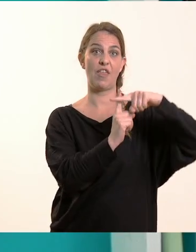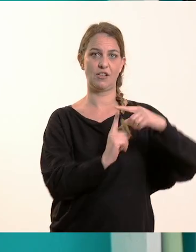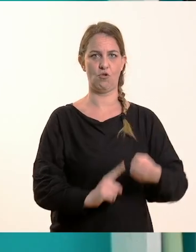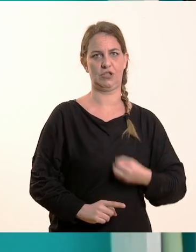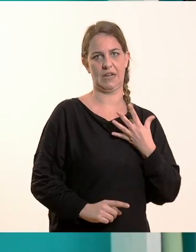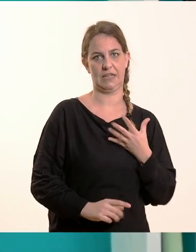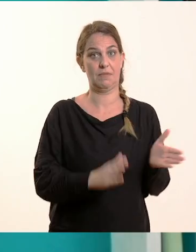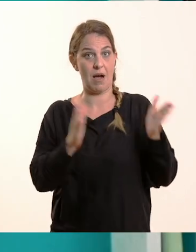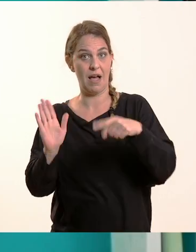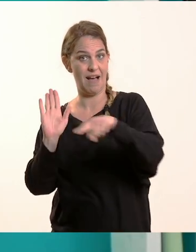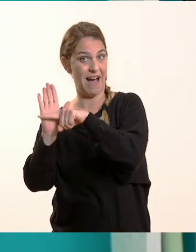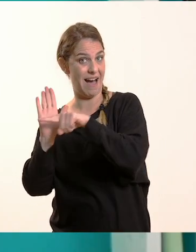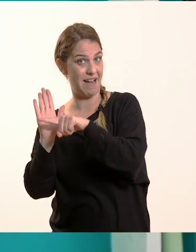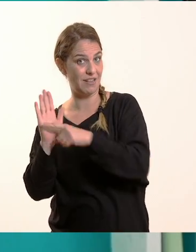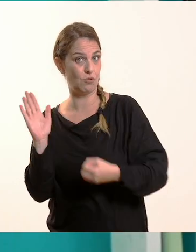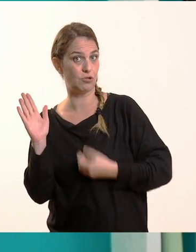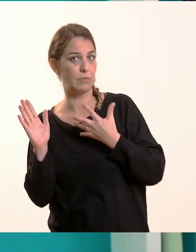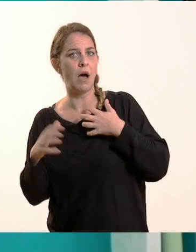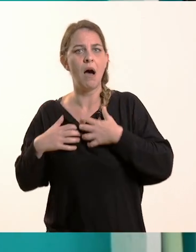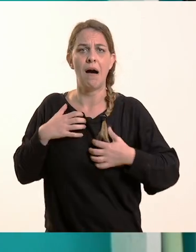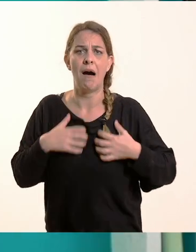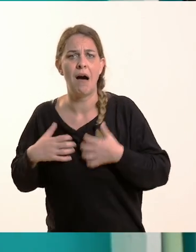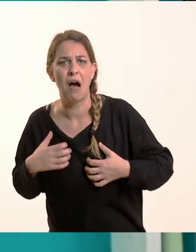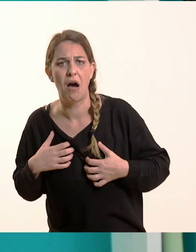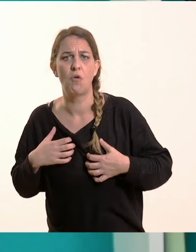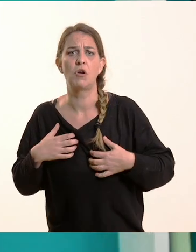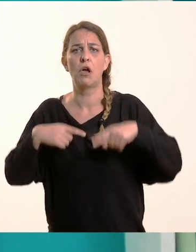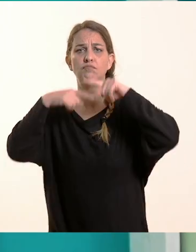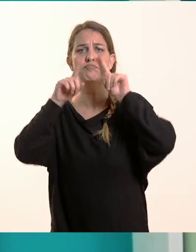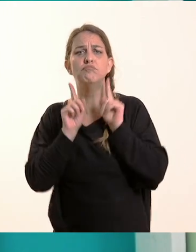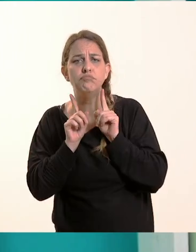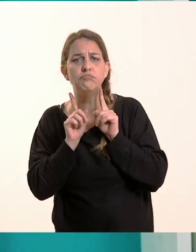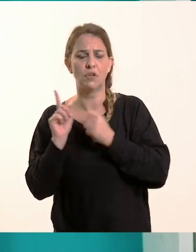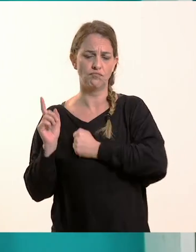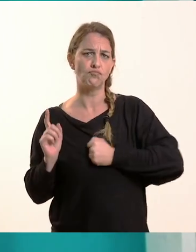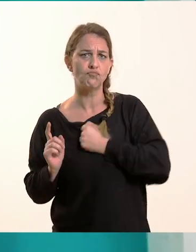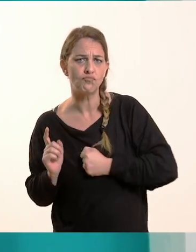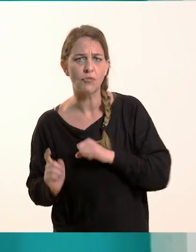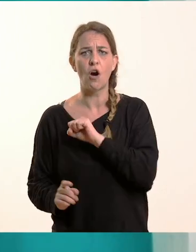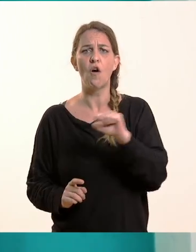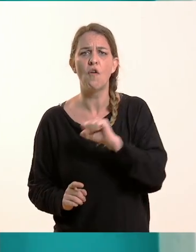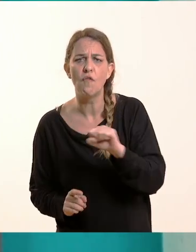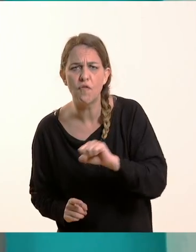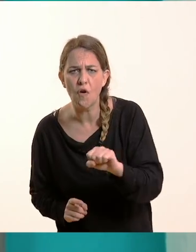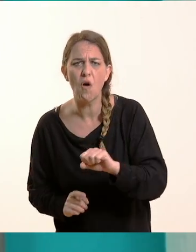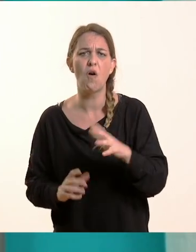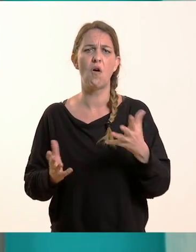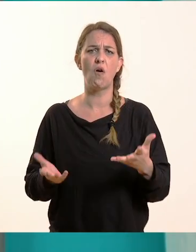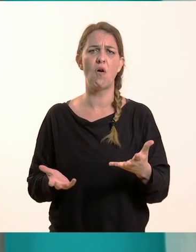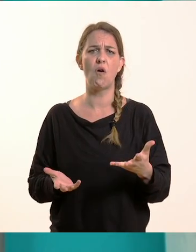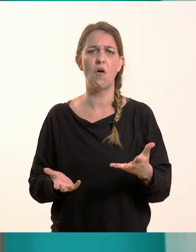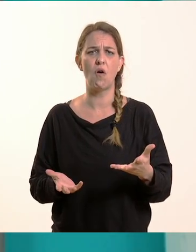είναι η αγωνία, η ακεφιά, η λύπη, ο φόβος, η αγωνία. Η μελαγχολία, με